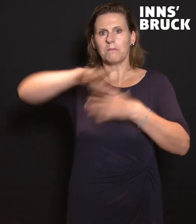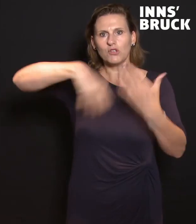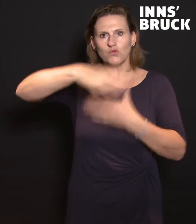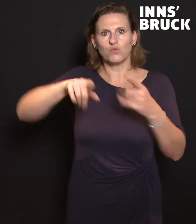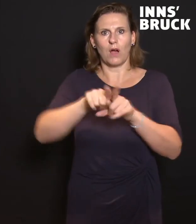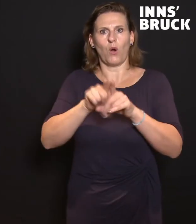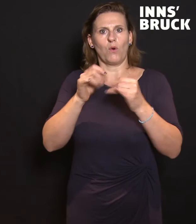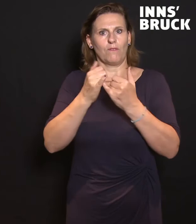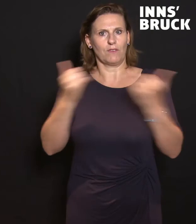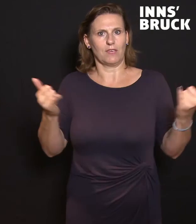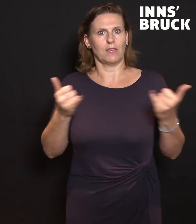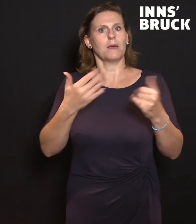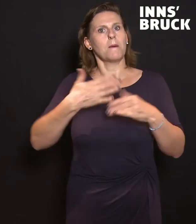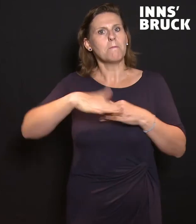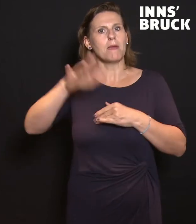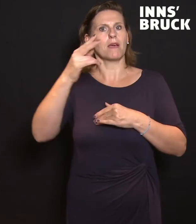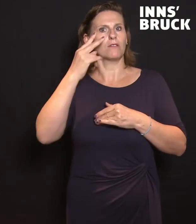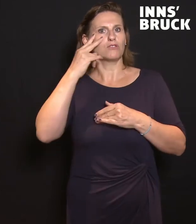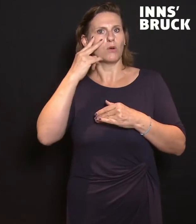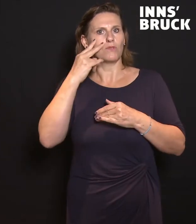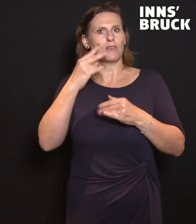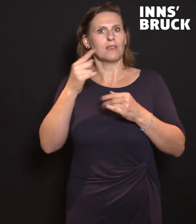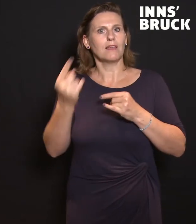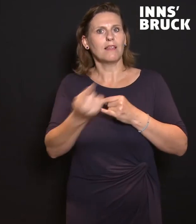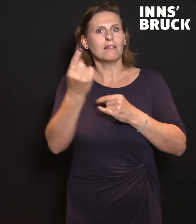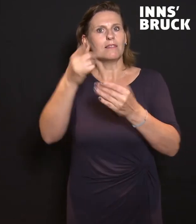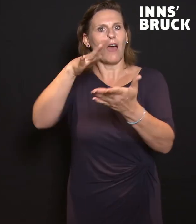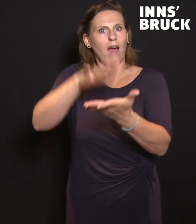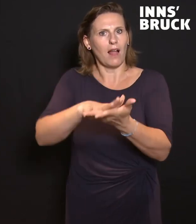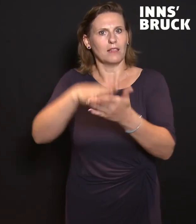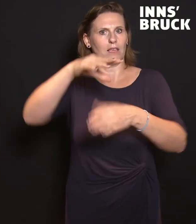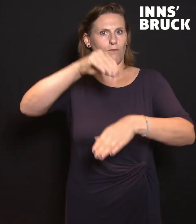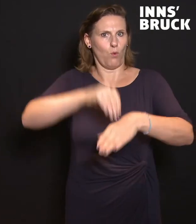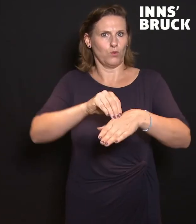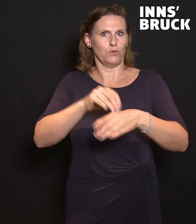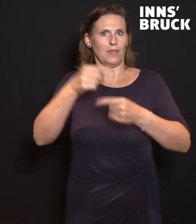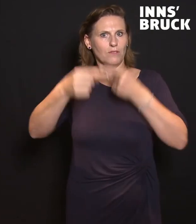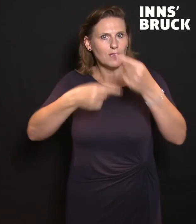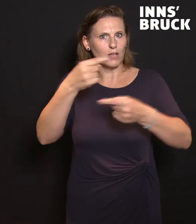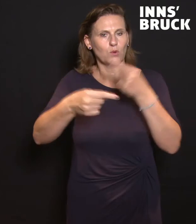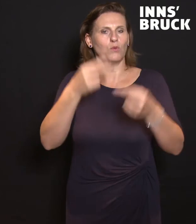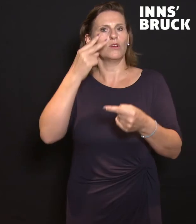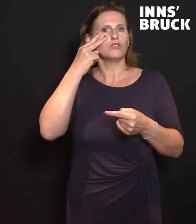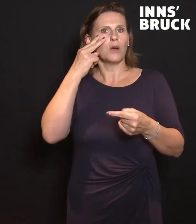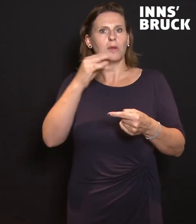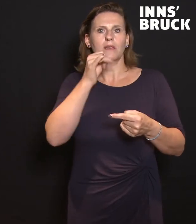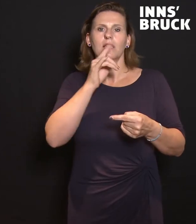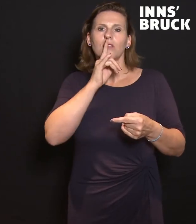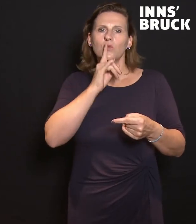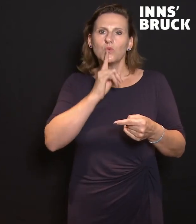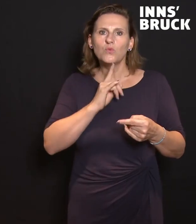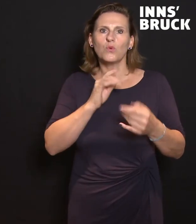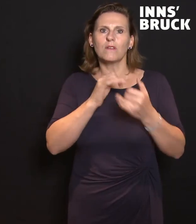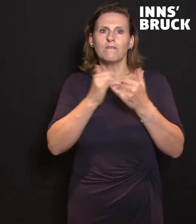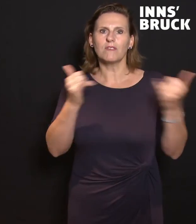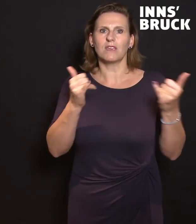um im Sinne einer nachhaltigen Bodenentwicklung zu schauen, dass wir nicht nur reine Gewerbegebiete